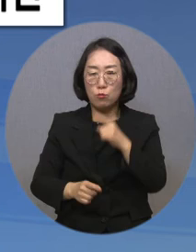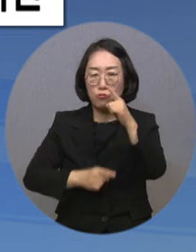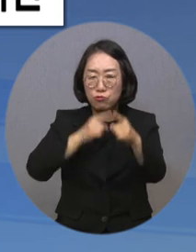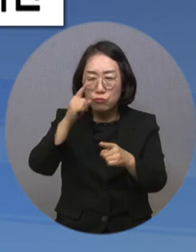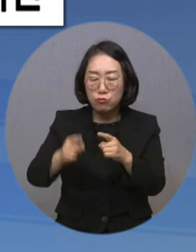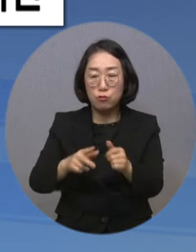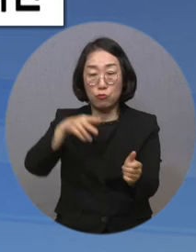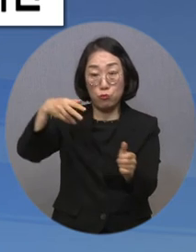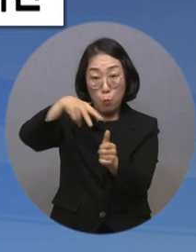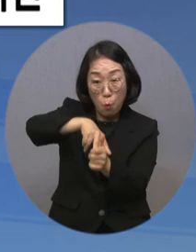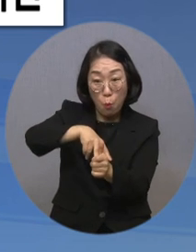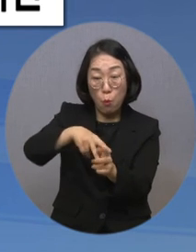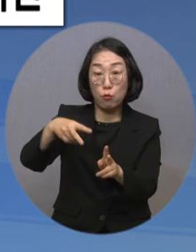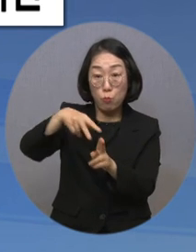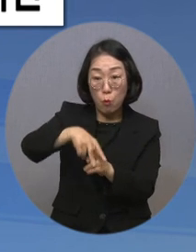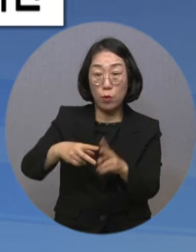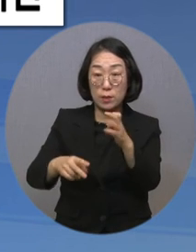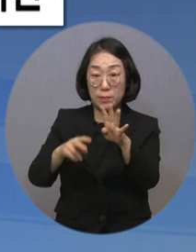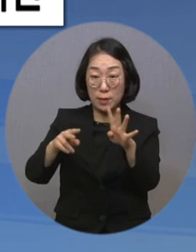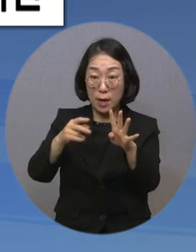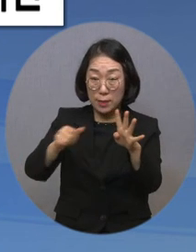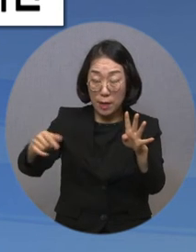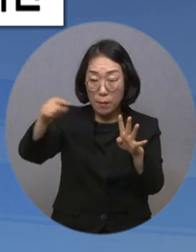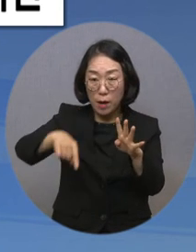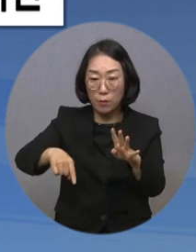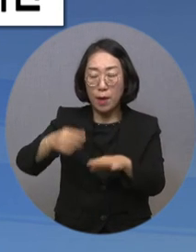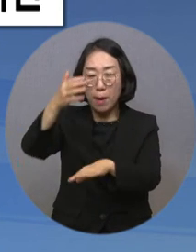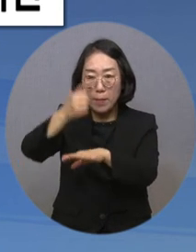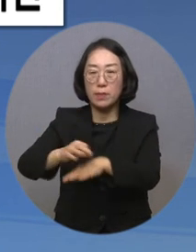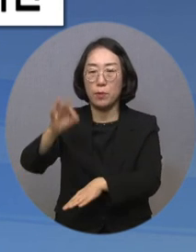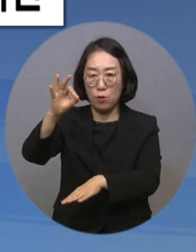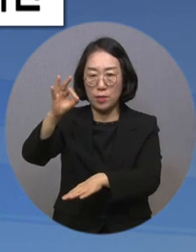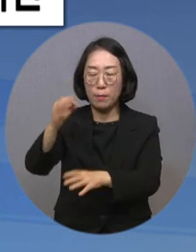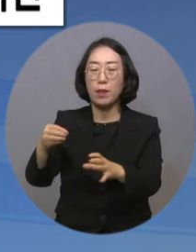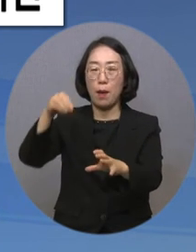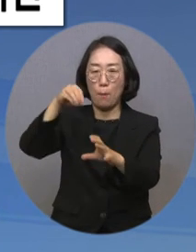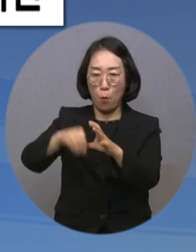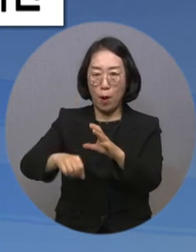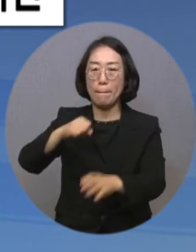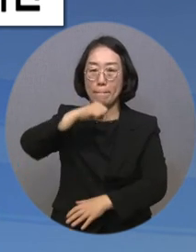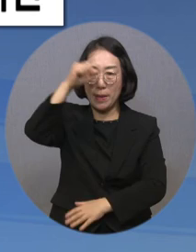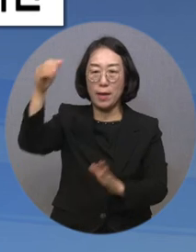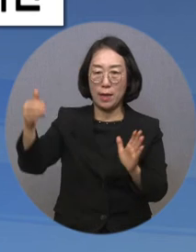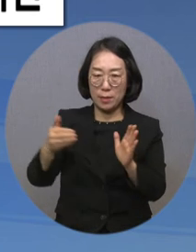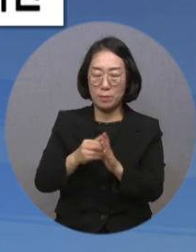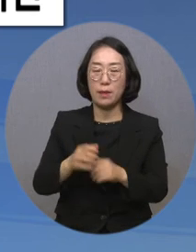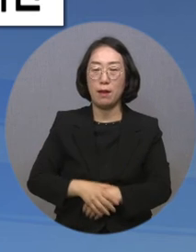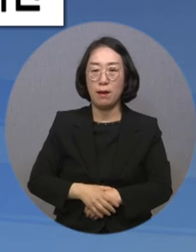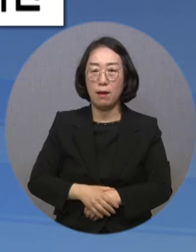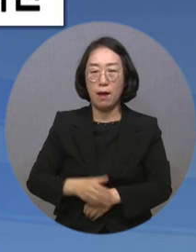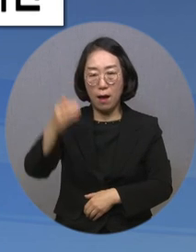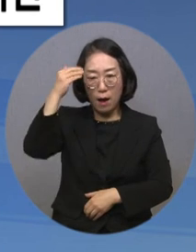IPC 집행위원 선거에서 최종 10명에 포함됐습니다. 정재준 당선인은